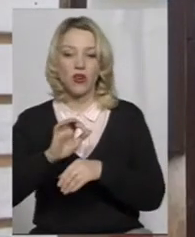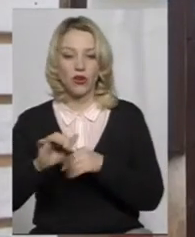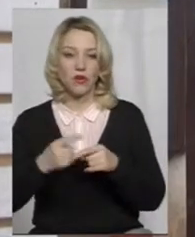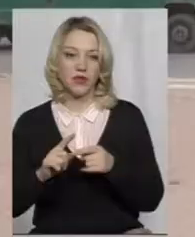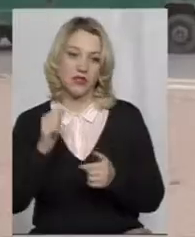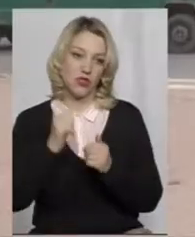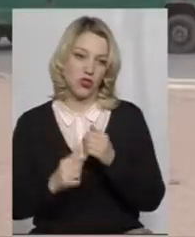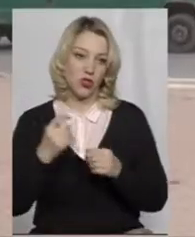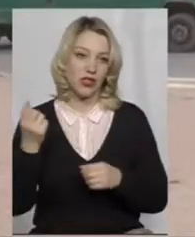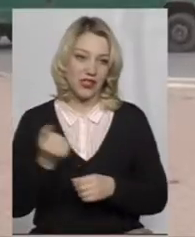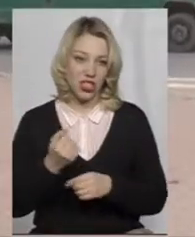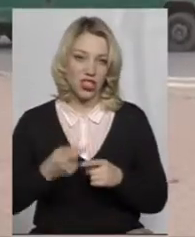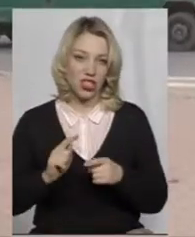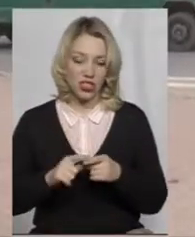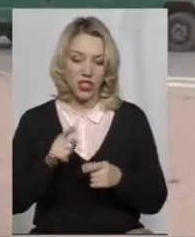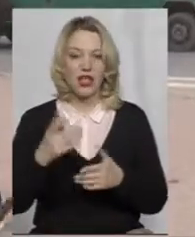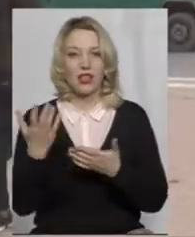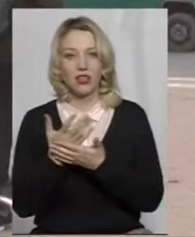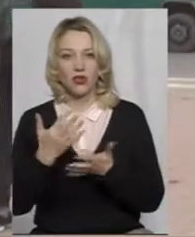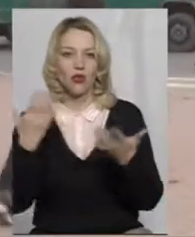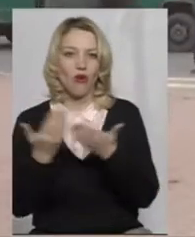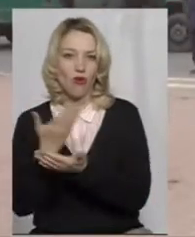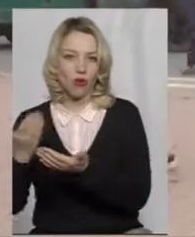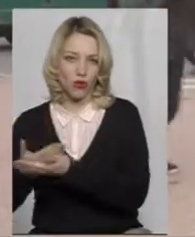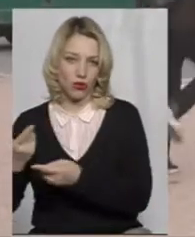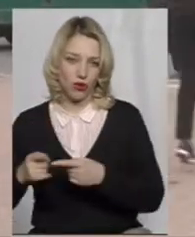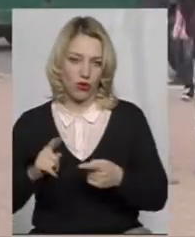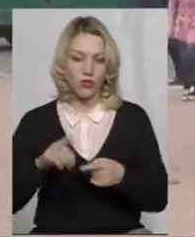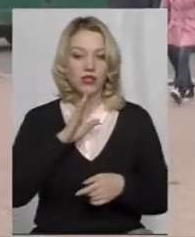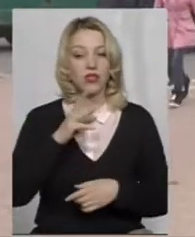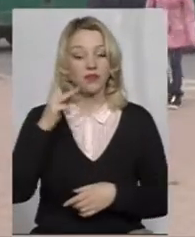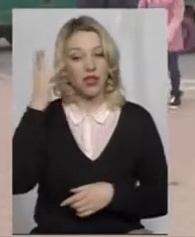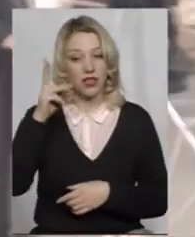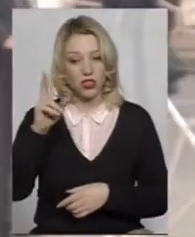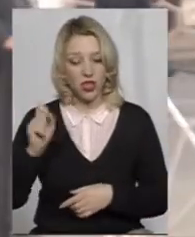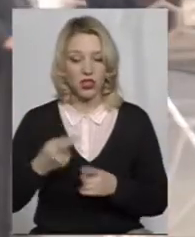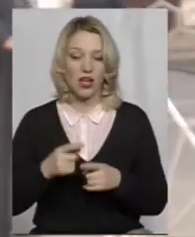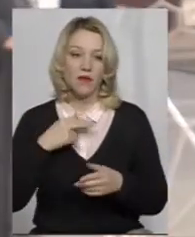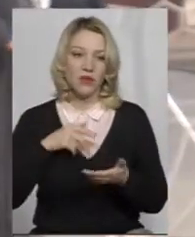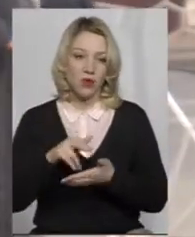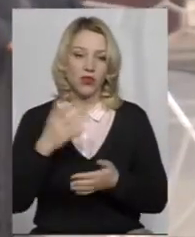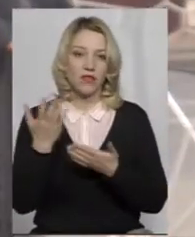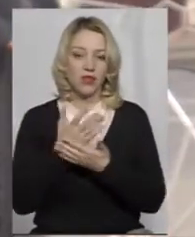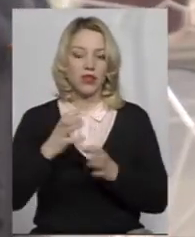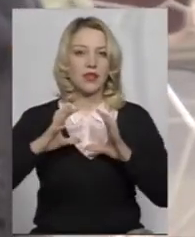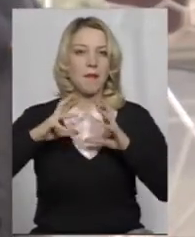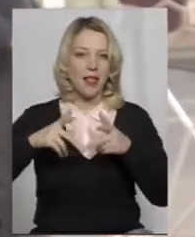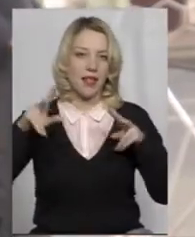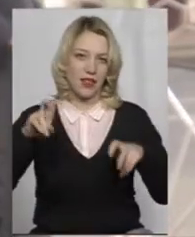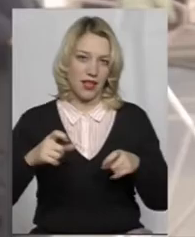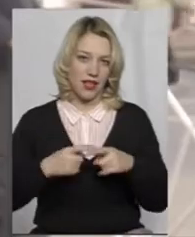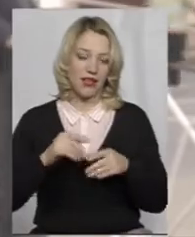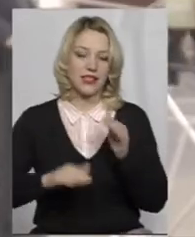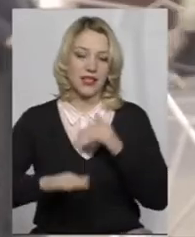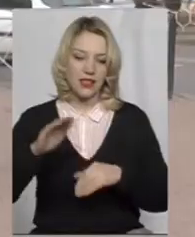фільмів оновлюється. Хмельничанка Віталіна Курманська відвідує кінотеатр «Планета», аби переглянути стрічки, які вийшли у прокат. Каже, чин з дитинства пам'ятає